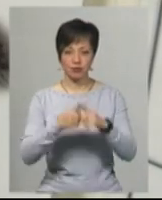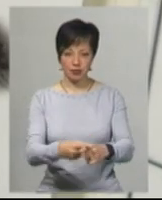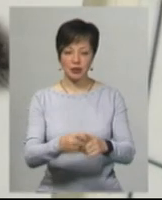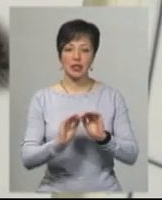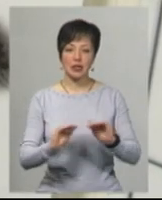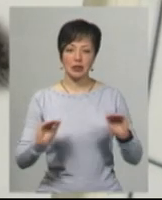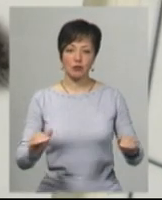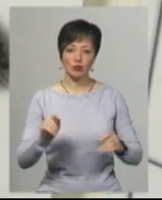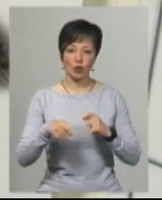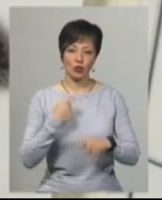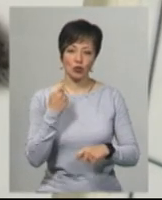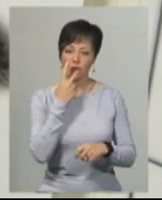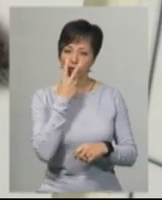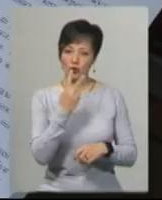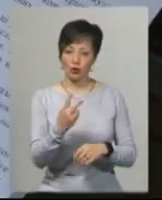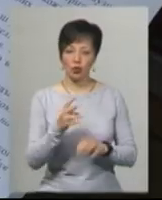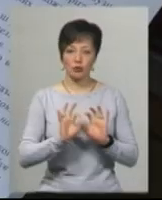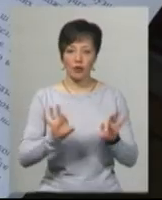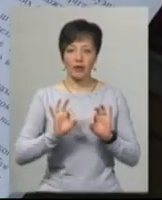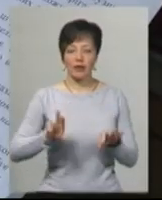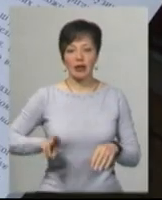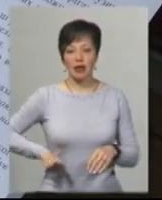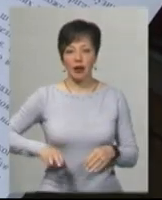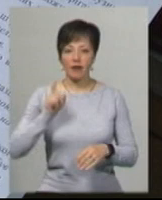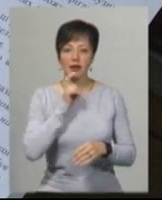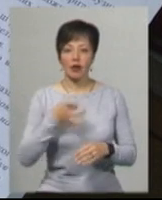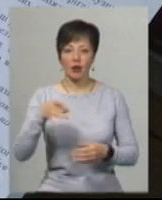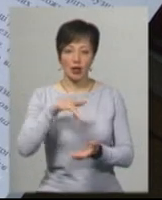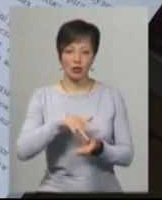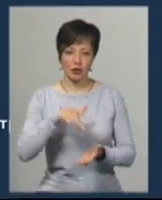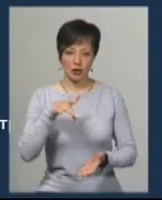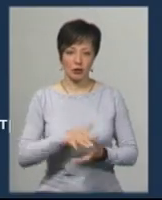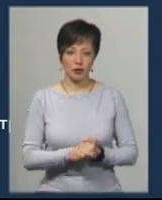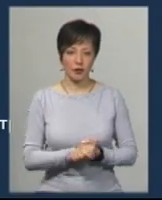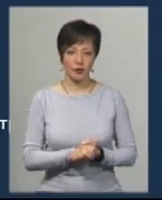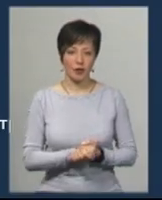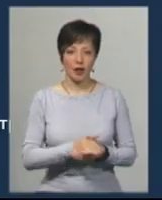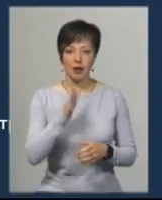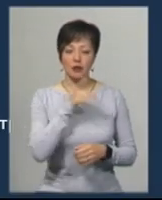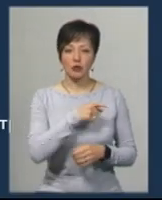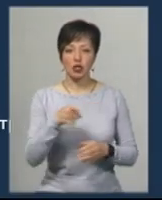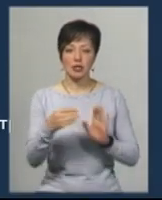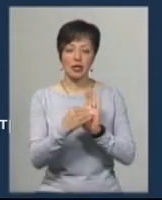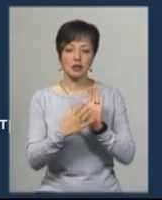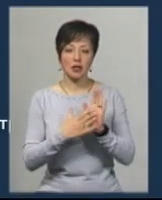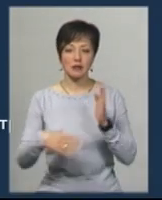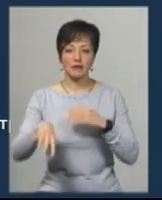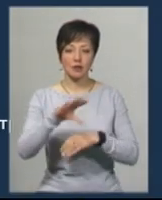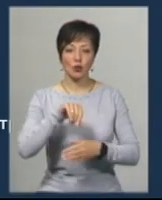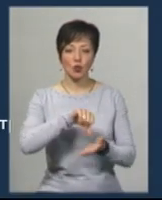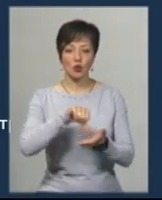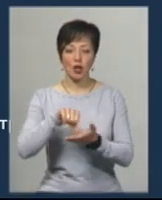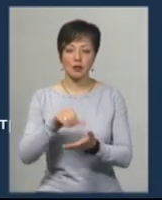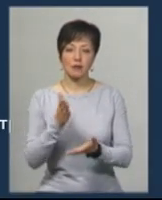порушеннями зору, розповів директор Вінницького регіонального центру оцінювання якості освіти Геннадій Кузьменко. Під час реєстрації всі учасники